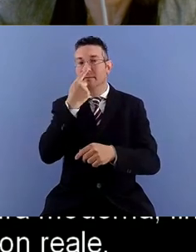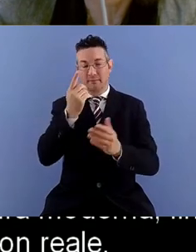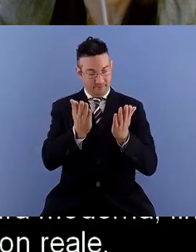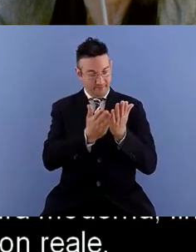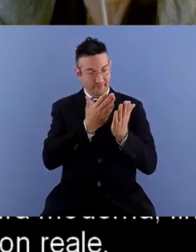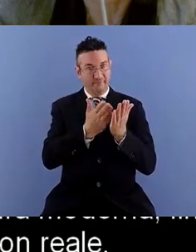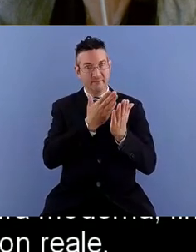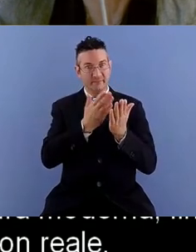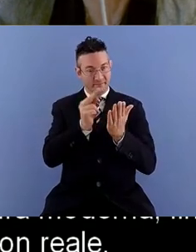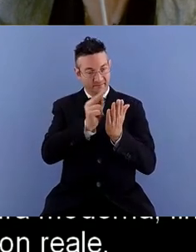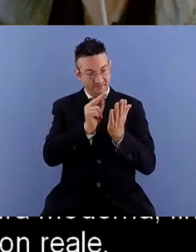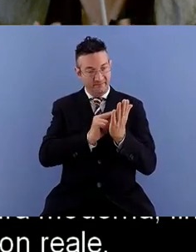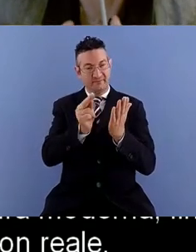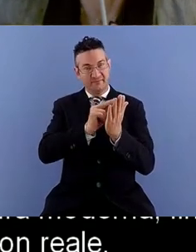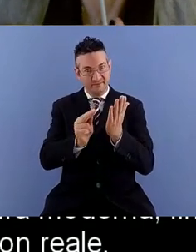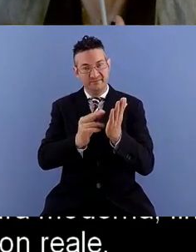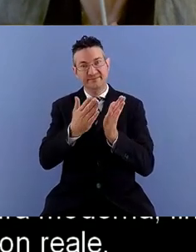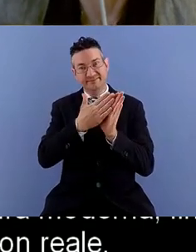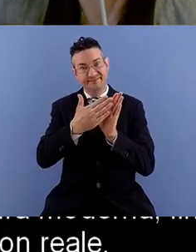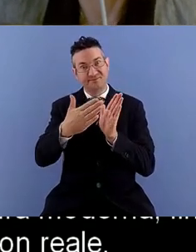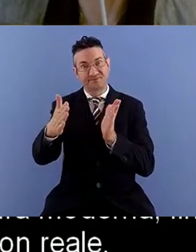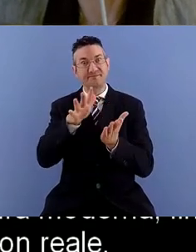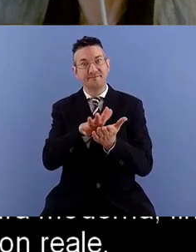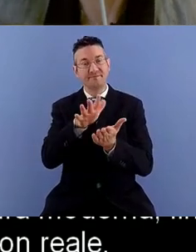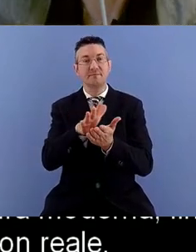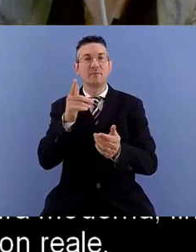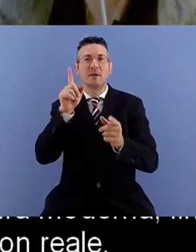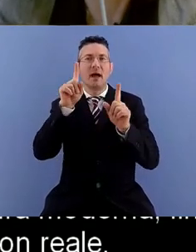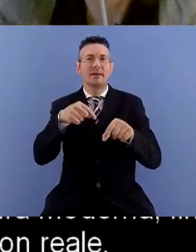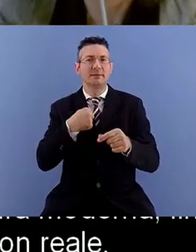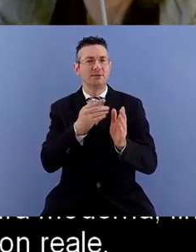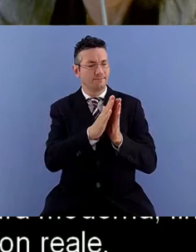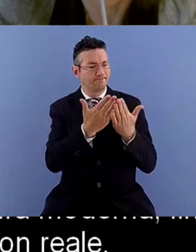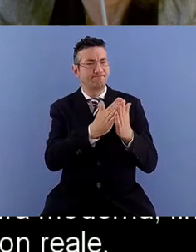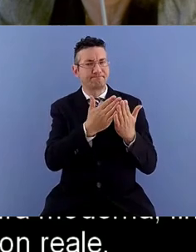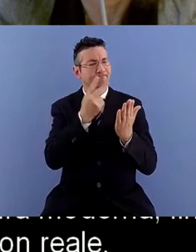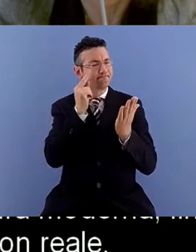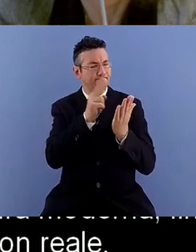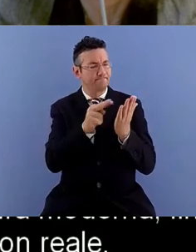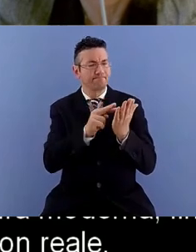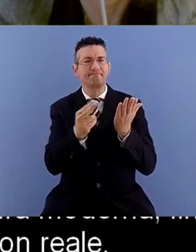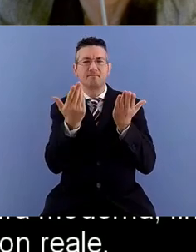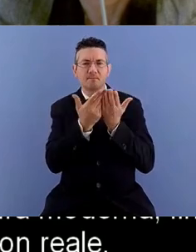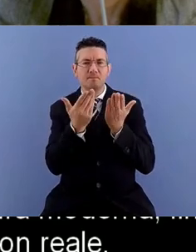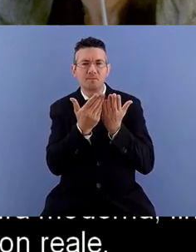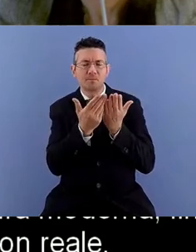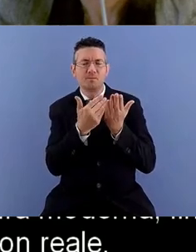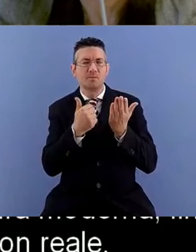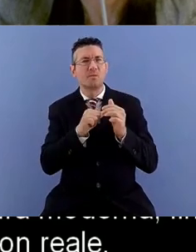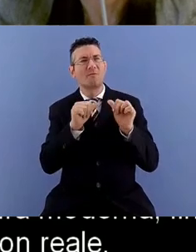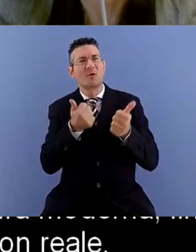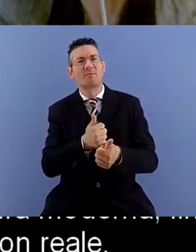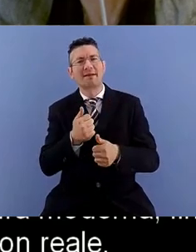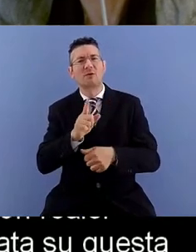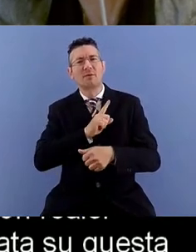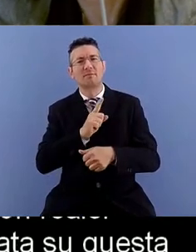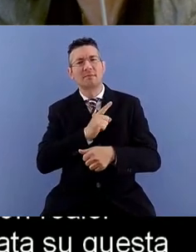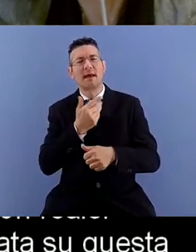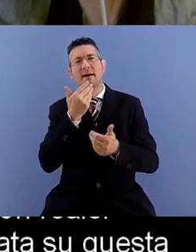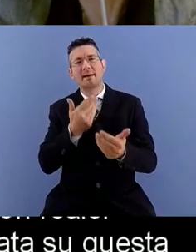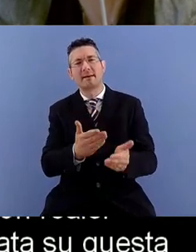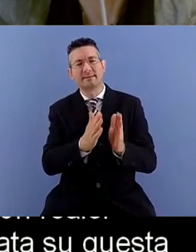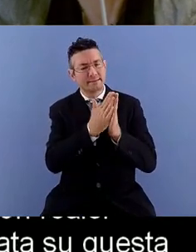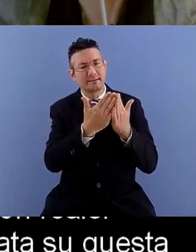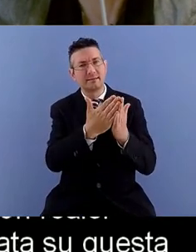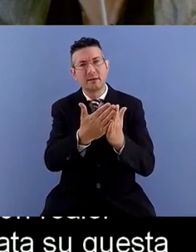a questo la manualistica che anch'io mi sono formata su questa manualistica quindi ormai a fine